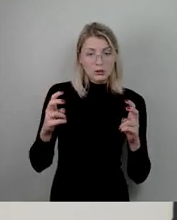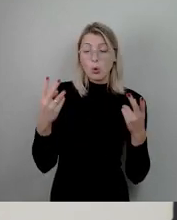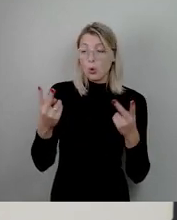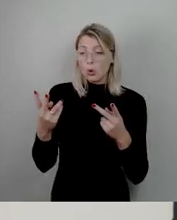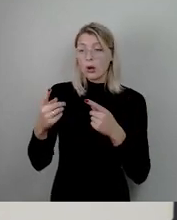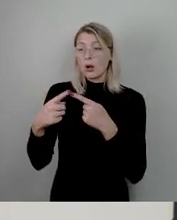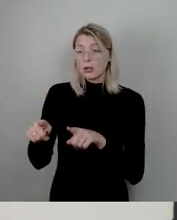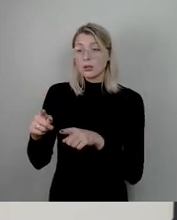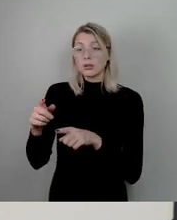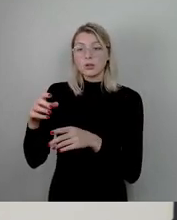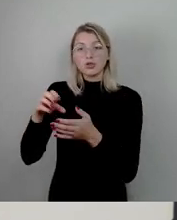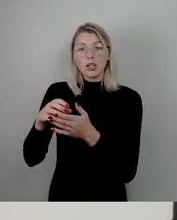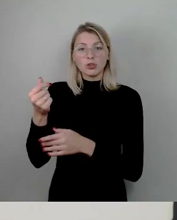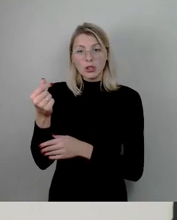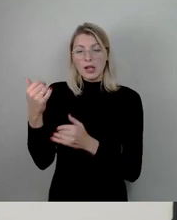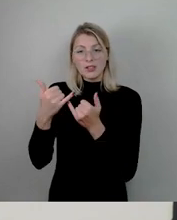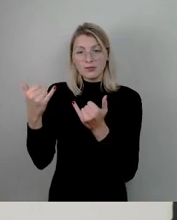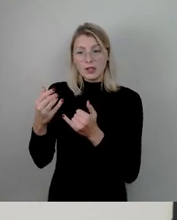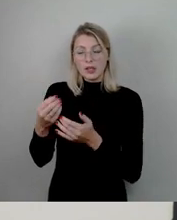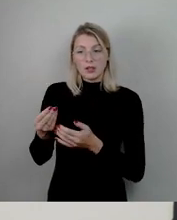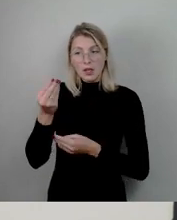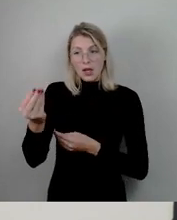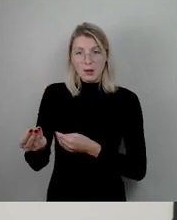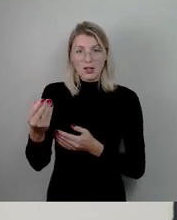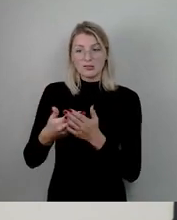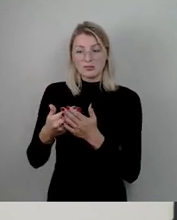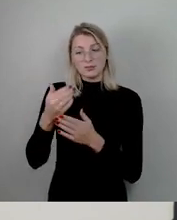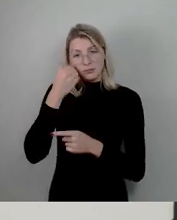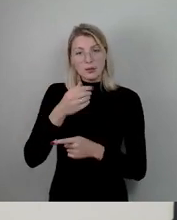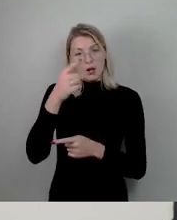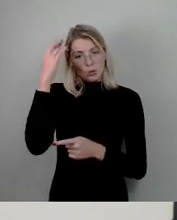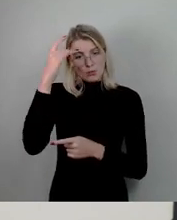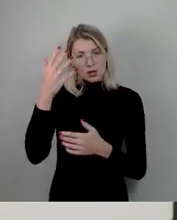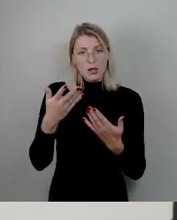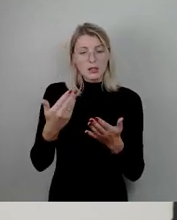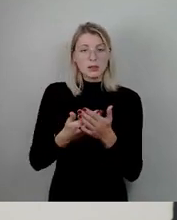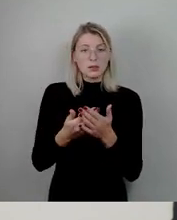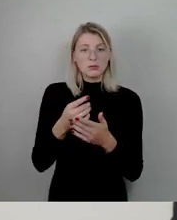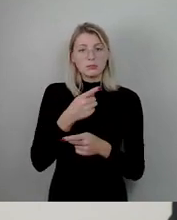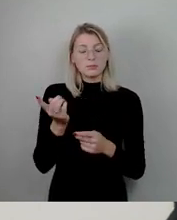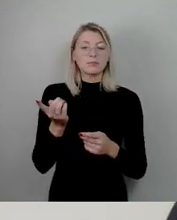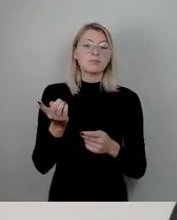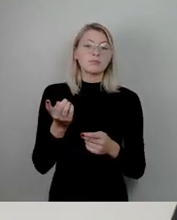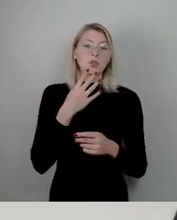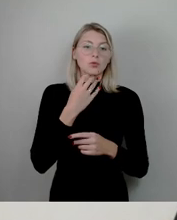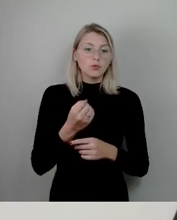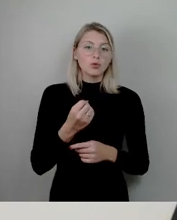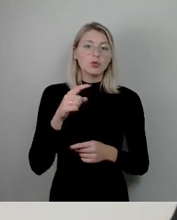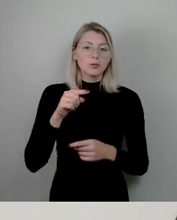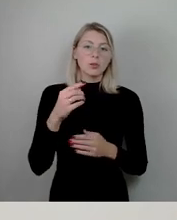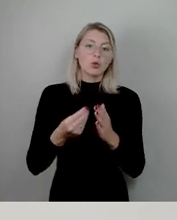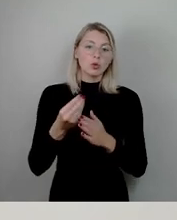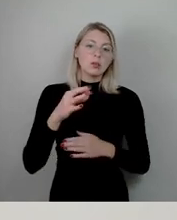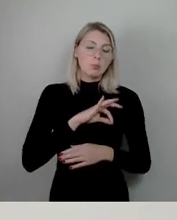sinnvoll eingesetzt und das gebe ich an der Stelle doch zu bedenken und werbe darum, dass wir den Kunstpreis